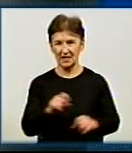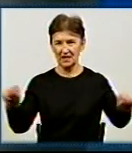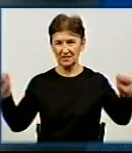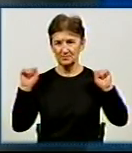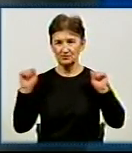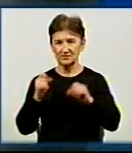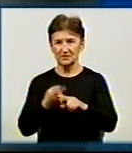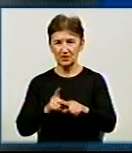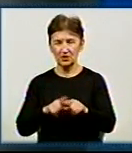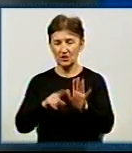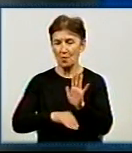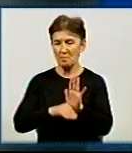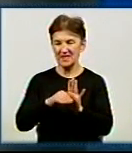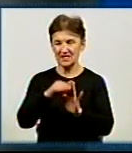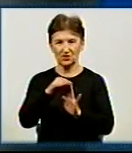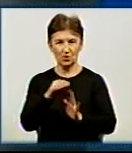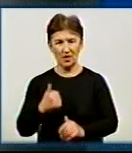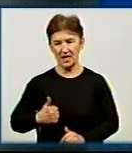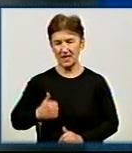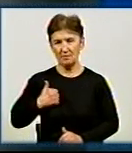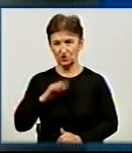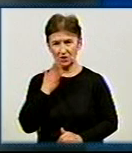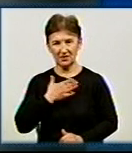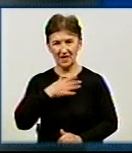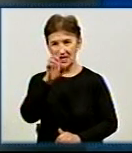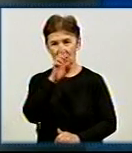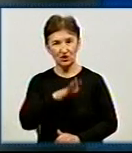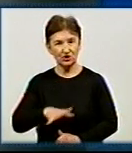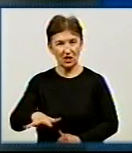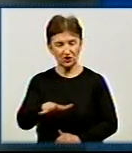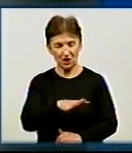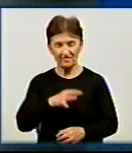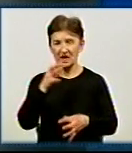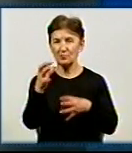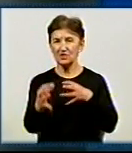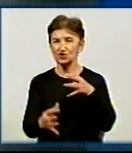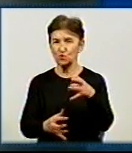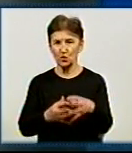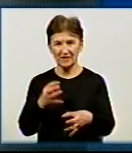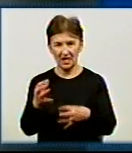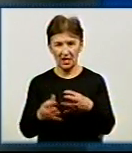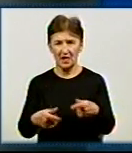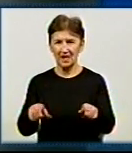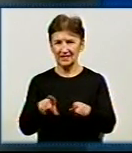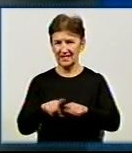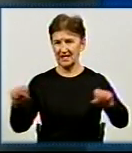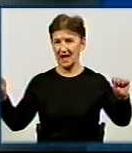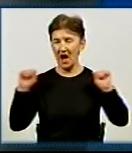підняттю іміджу нашої держави, перш за все, на міжнародній арені. Це ті атлети, які